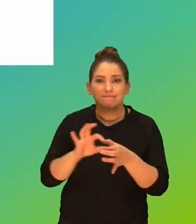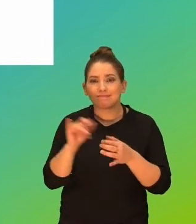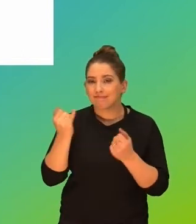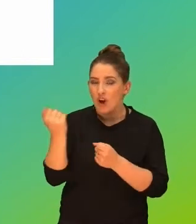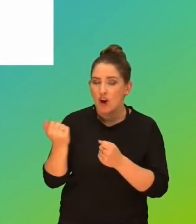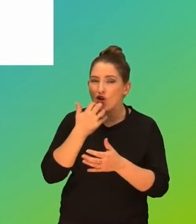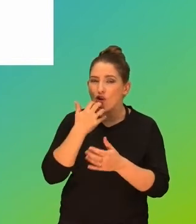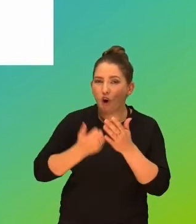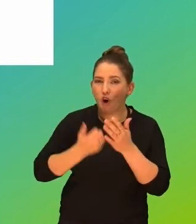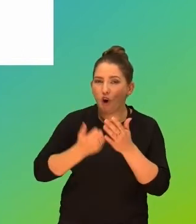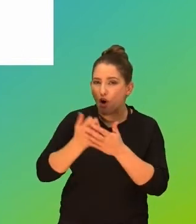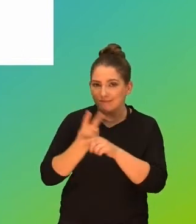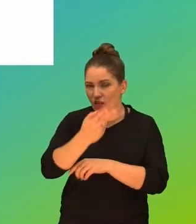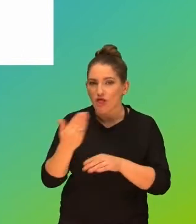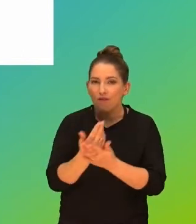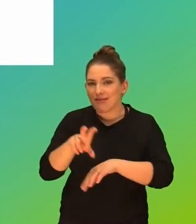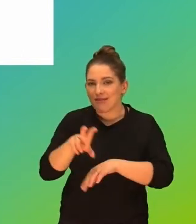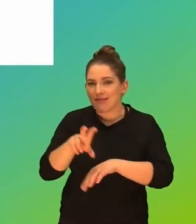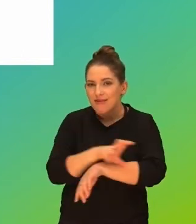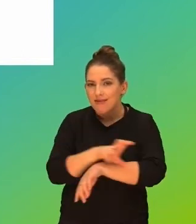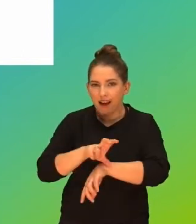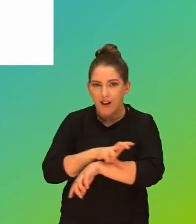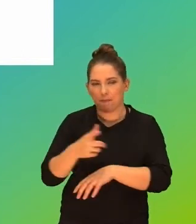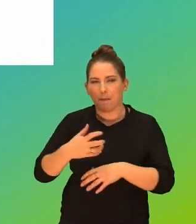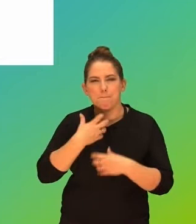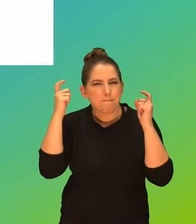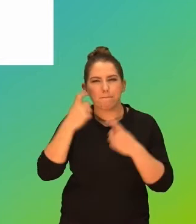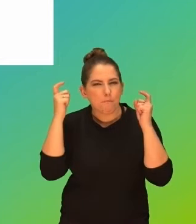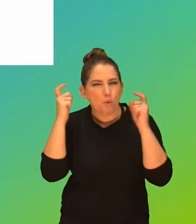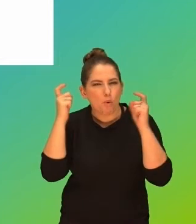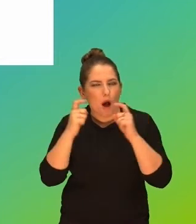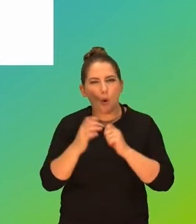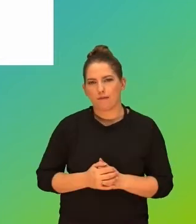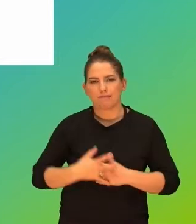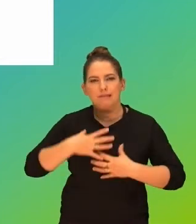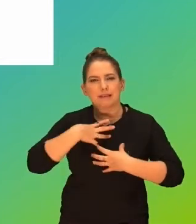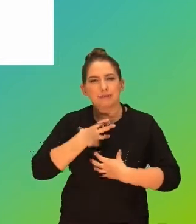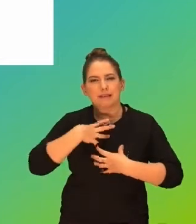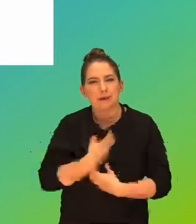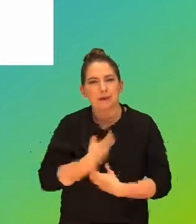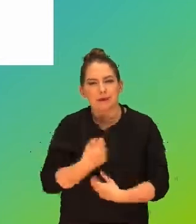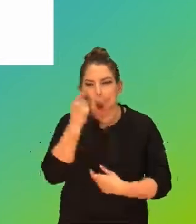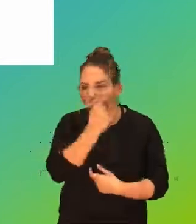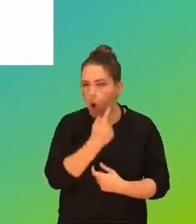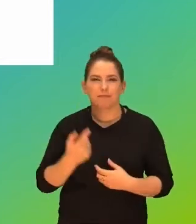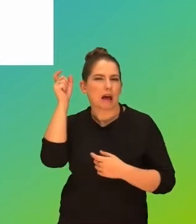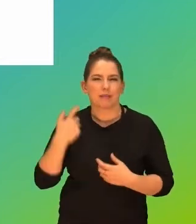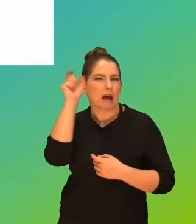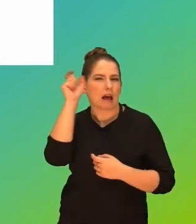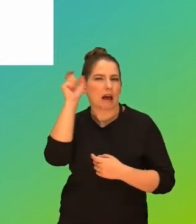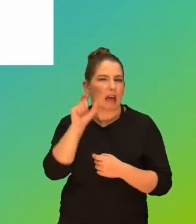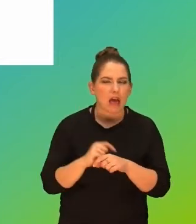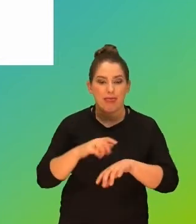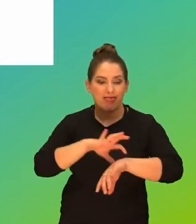nadmiernym korzystaniem z nowych technologii. Są to bóle głowy, zmęczenie oczu, bóle karku, bóle